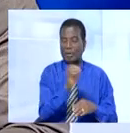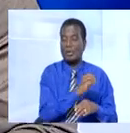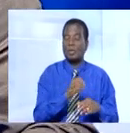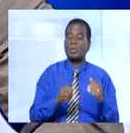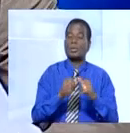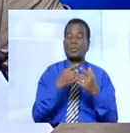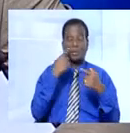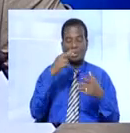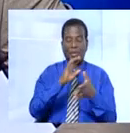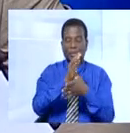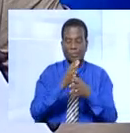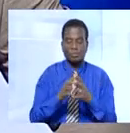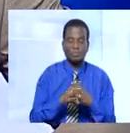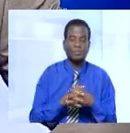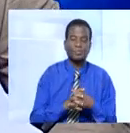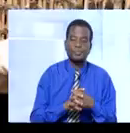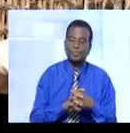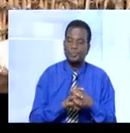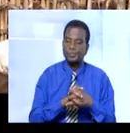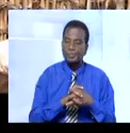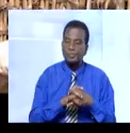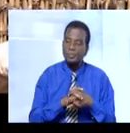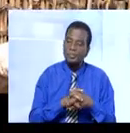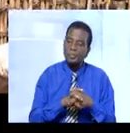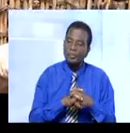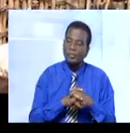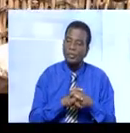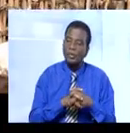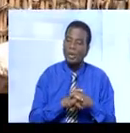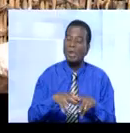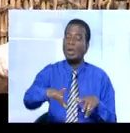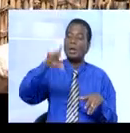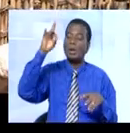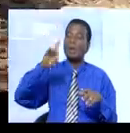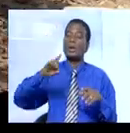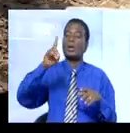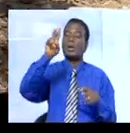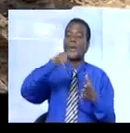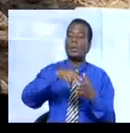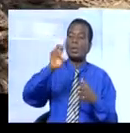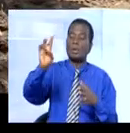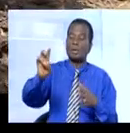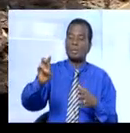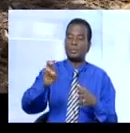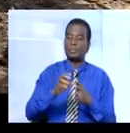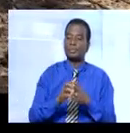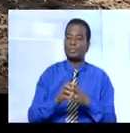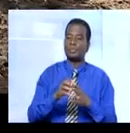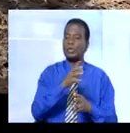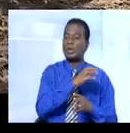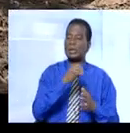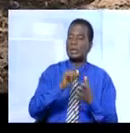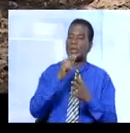Plus de détails avec Hugues Hervéblé. Découverte en 2007 en Côte d'Ivoire, la tique abophilie son micro plus se